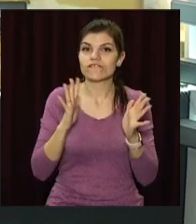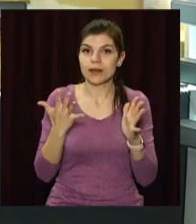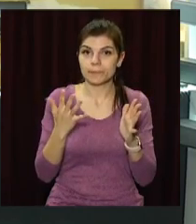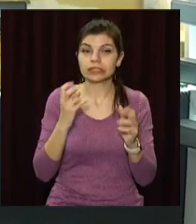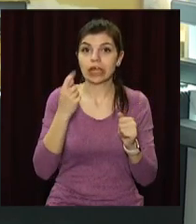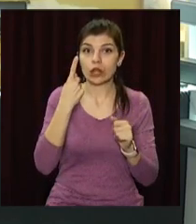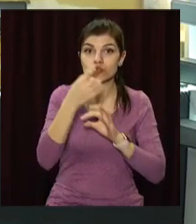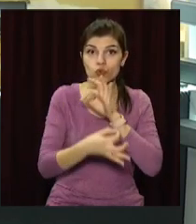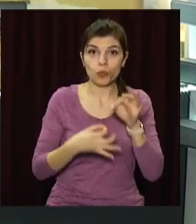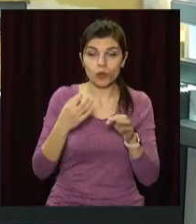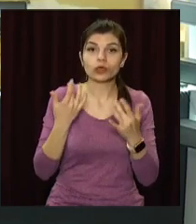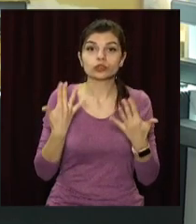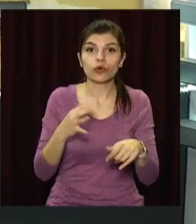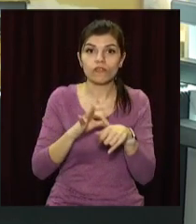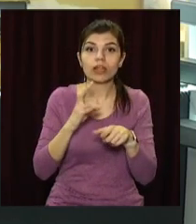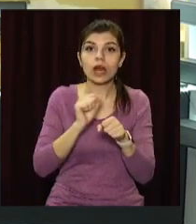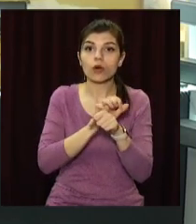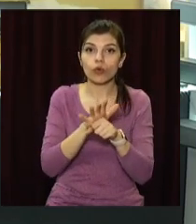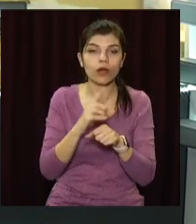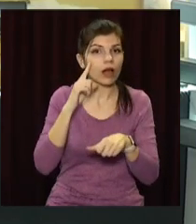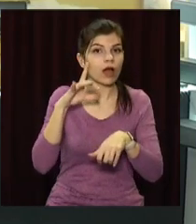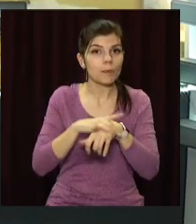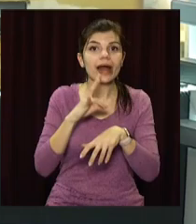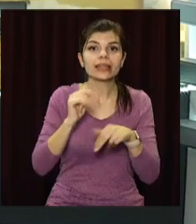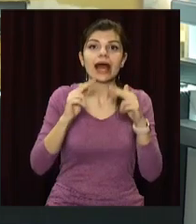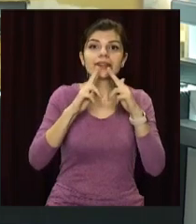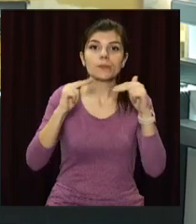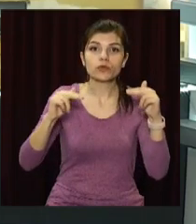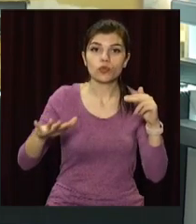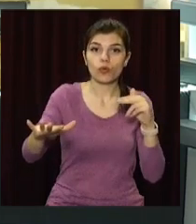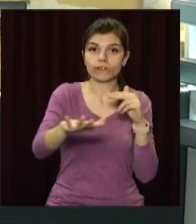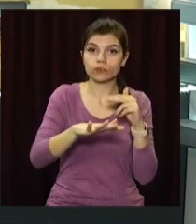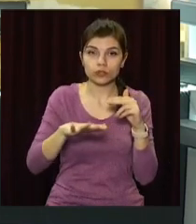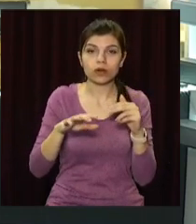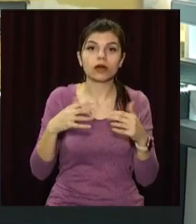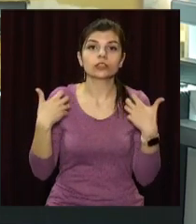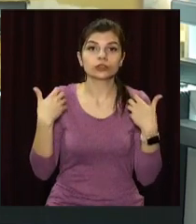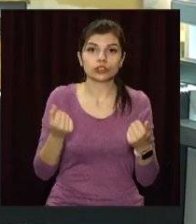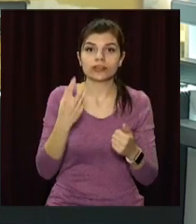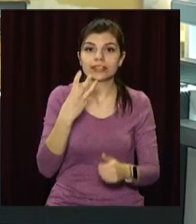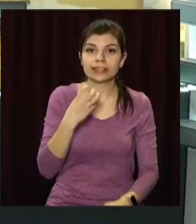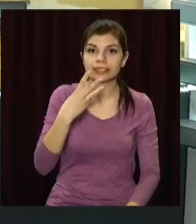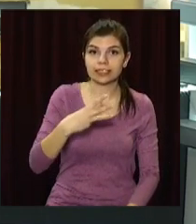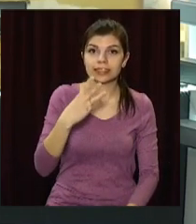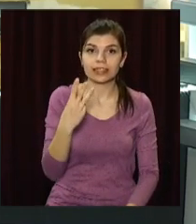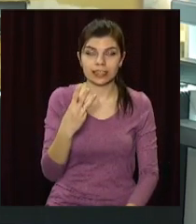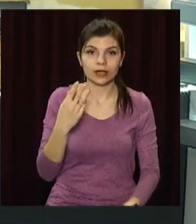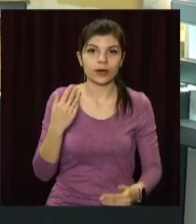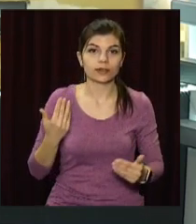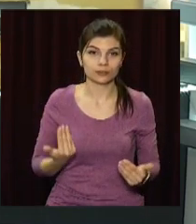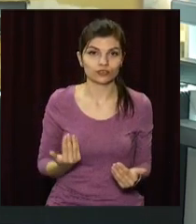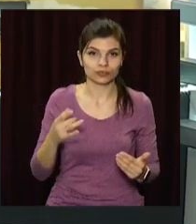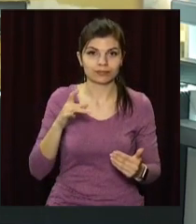за добу стільки хворих на корону виявили на Дніпропетровщині. Подолали недугу 333 мешканці